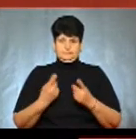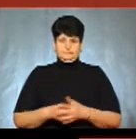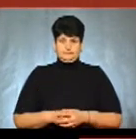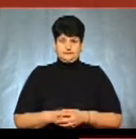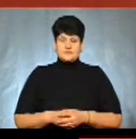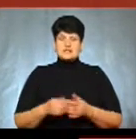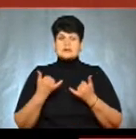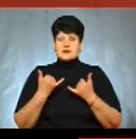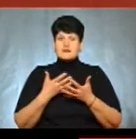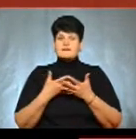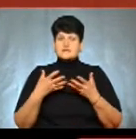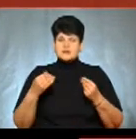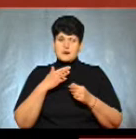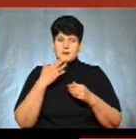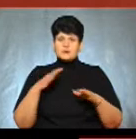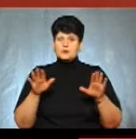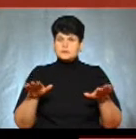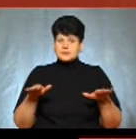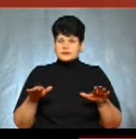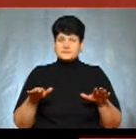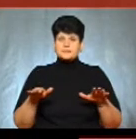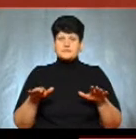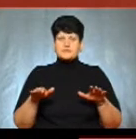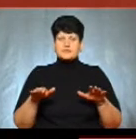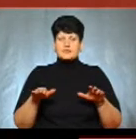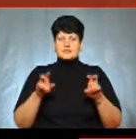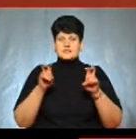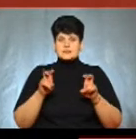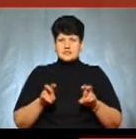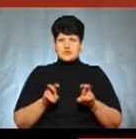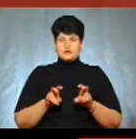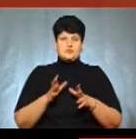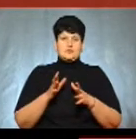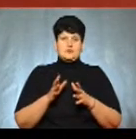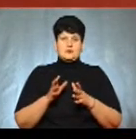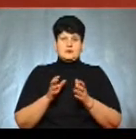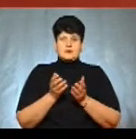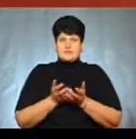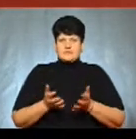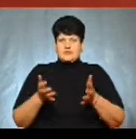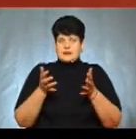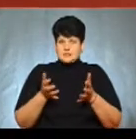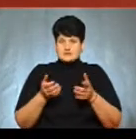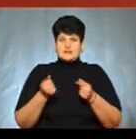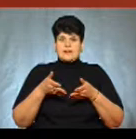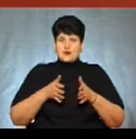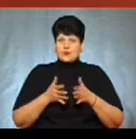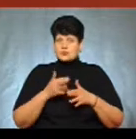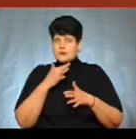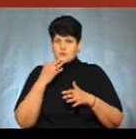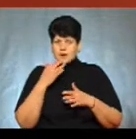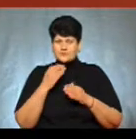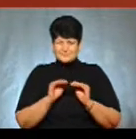Зараз весна, багато птахів сідають висиджувати пташенят, багато тварин також народжують малят.